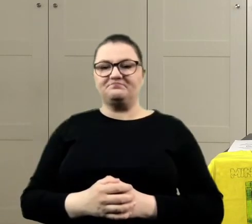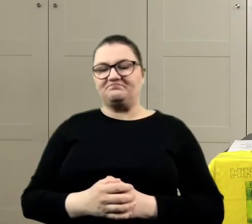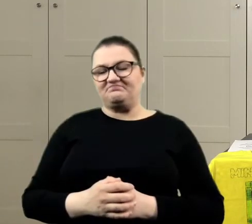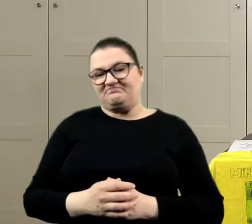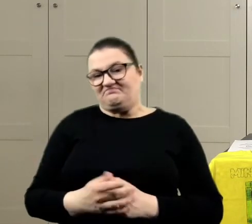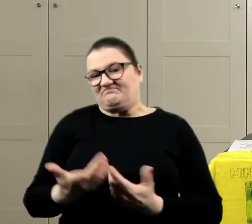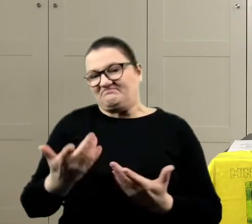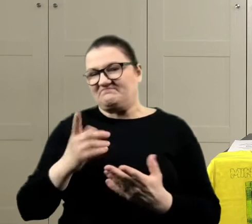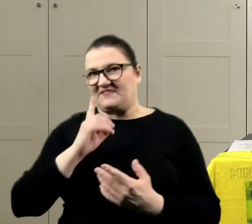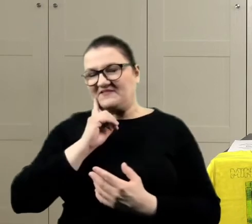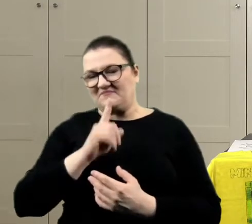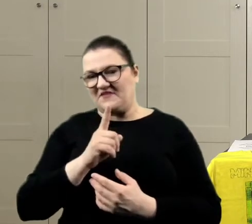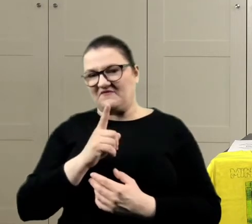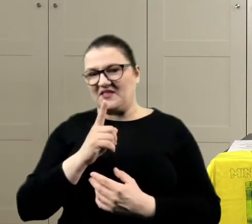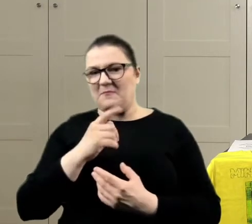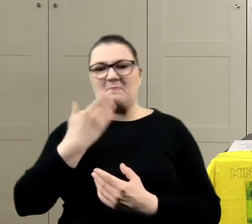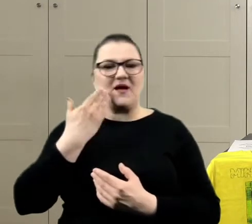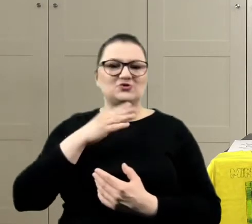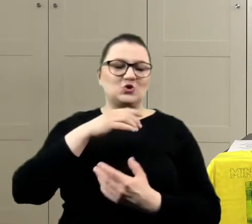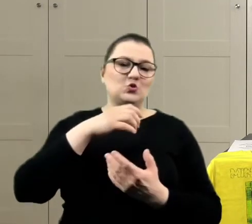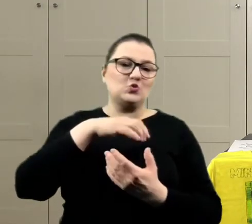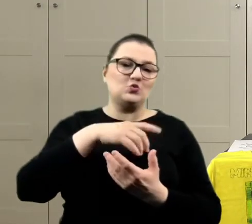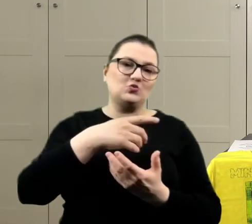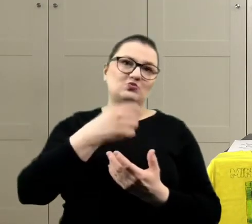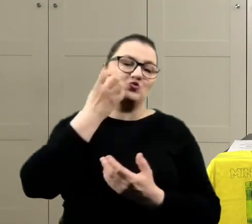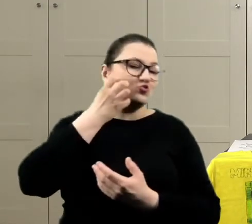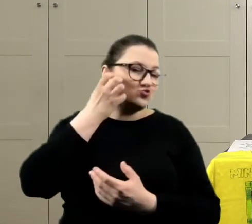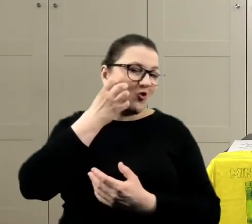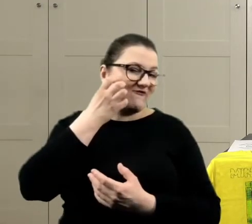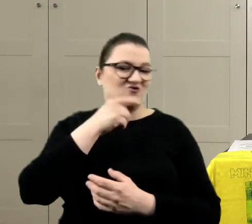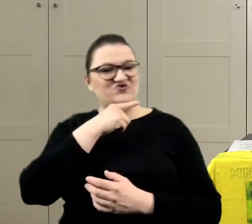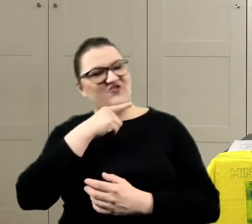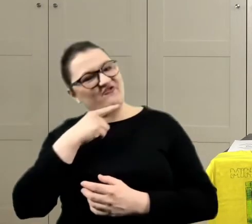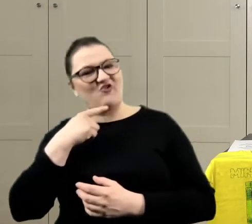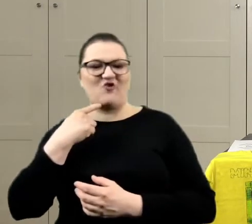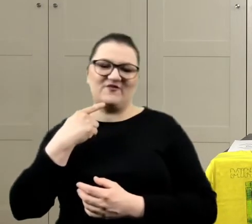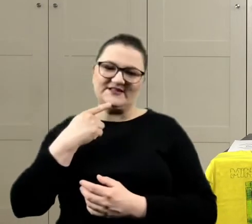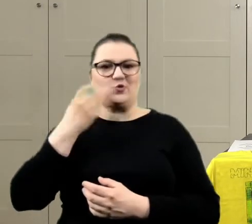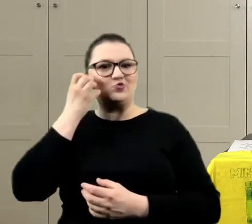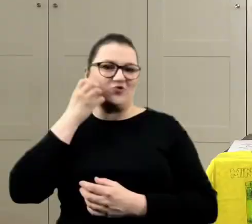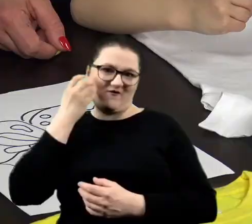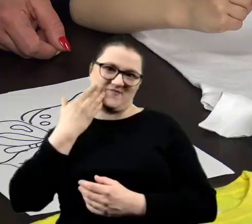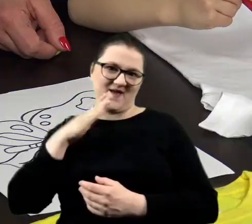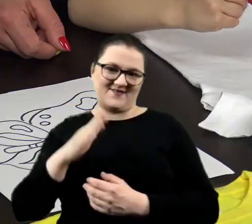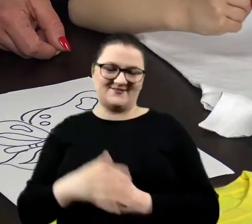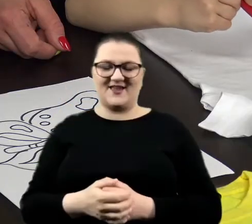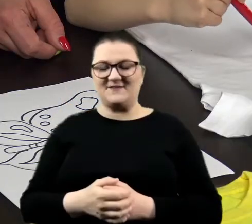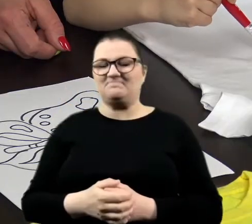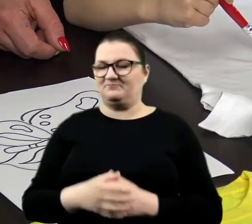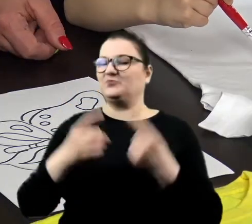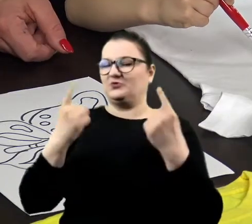bardziej różowy niż czerwony kolor. Szczerze mówiąc. Super.